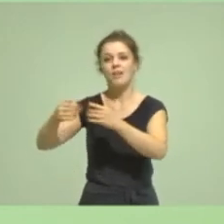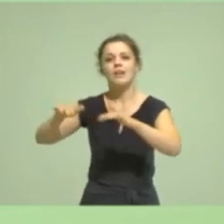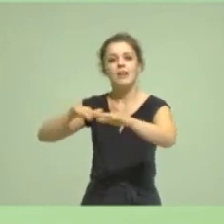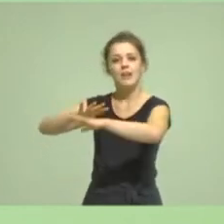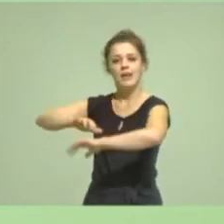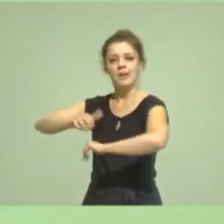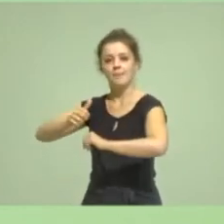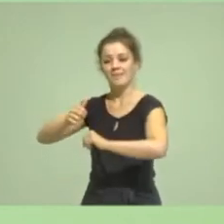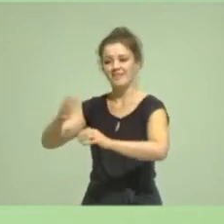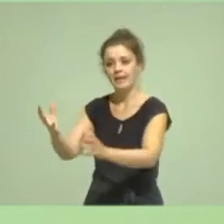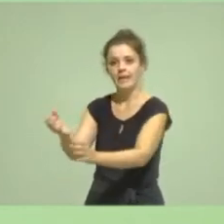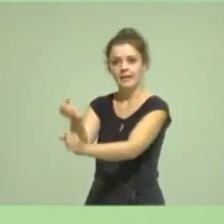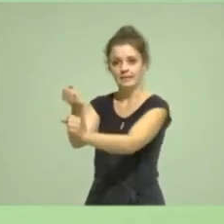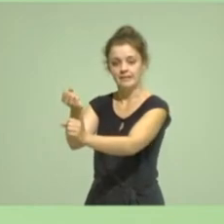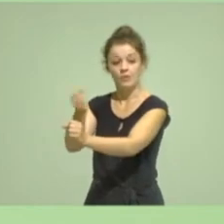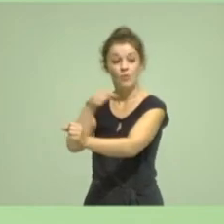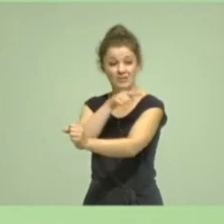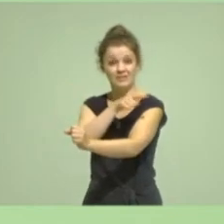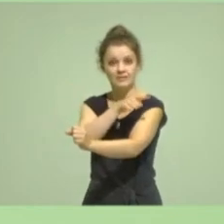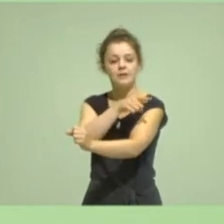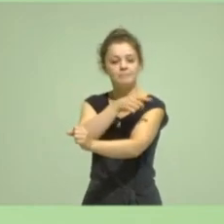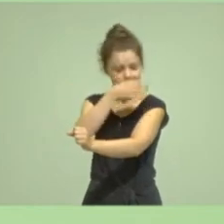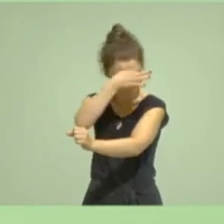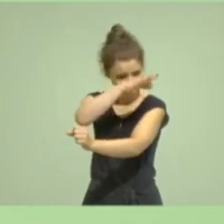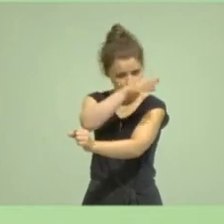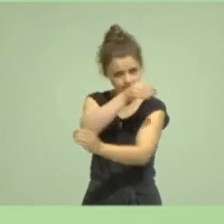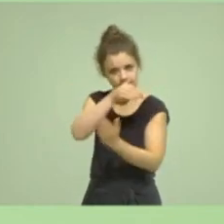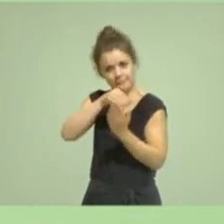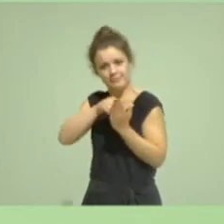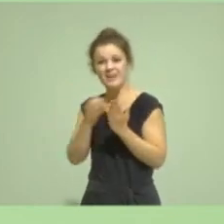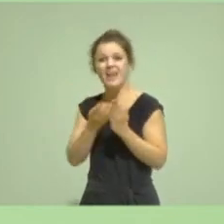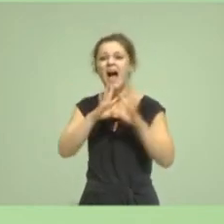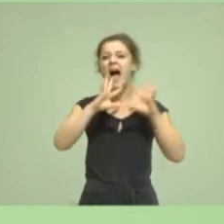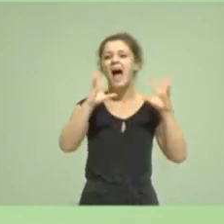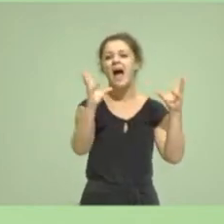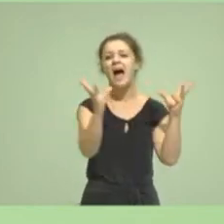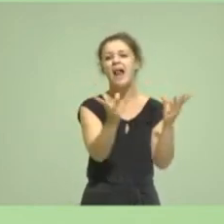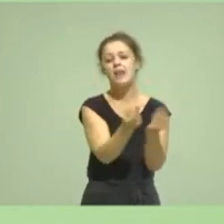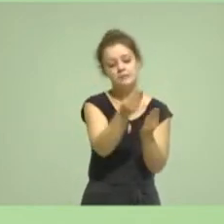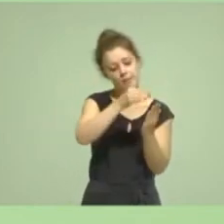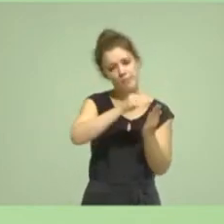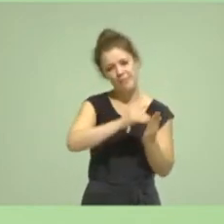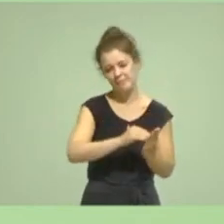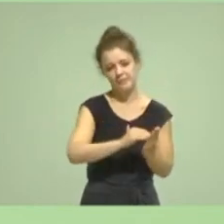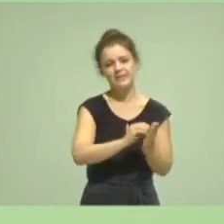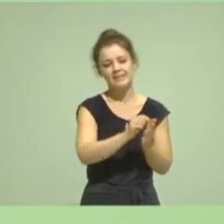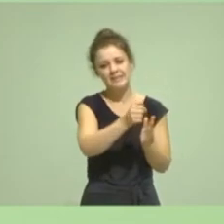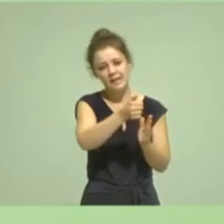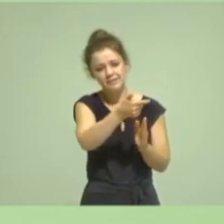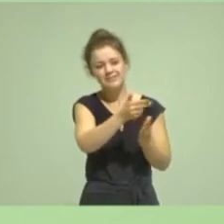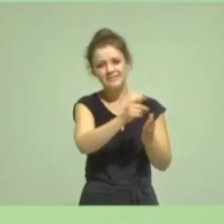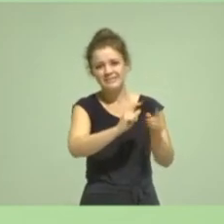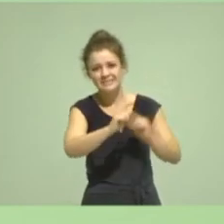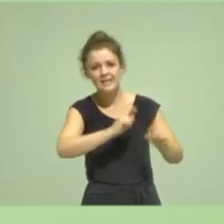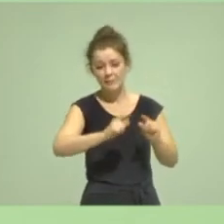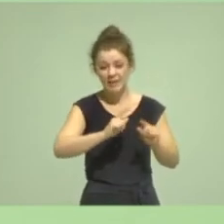legen wir an. Ja, zugegeben, stufenweise, aber wir legen es an.